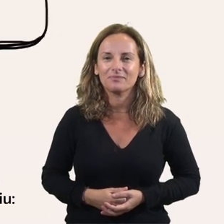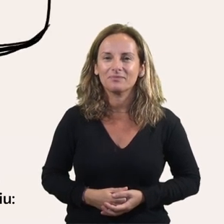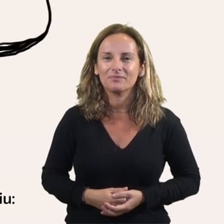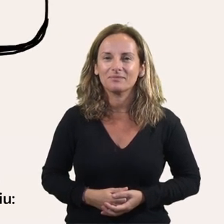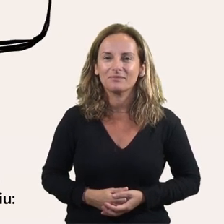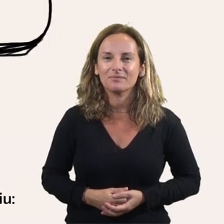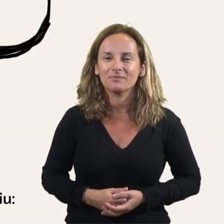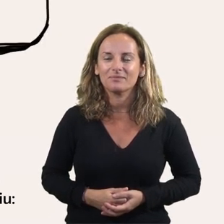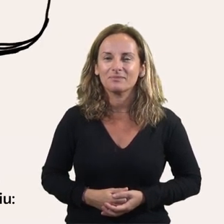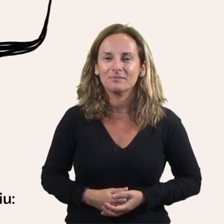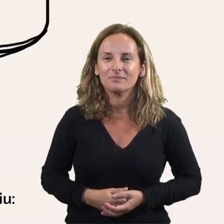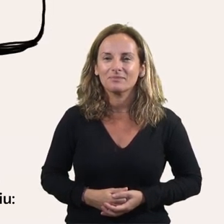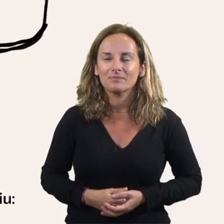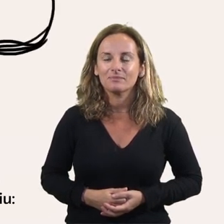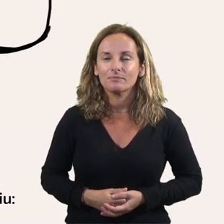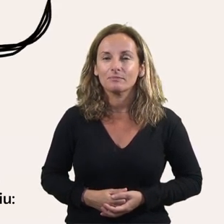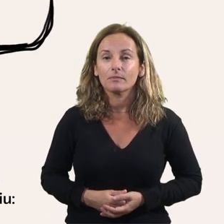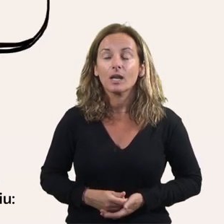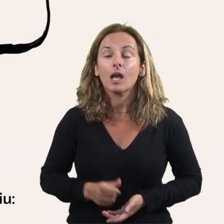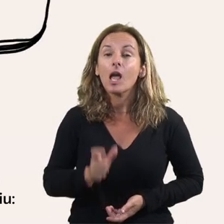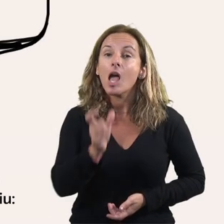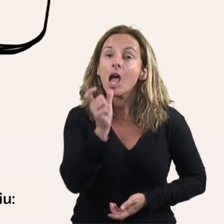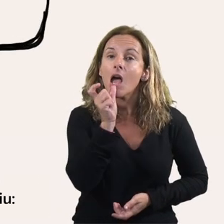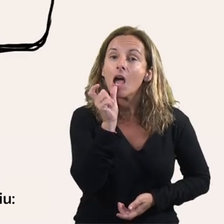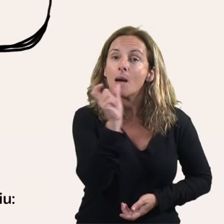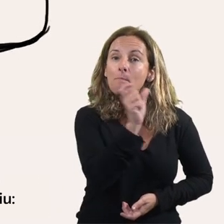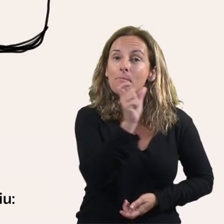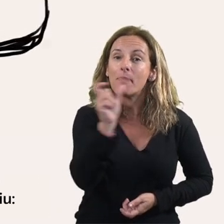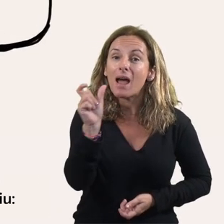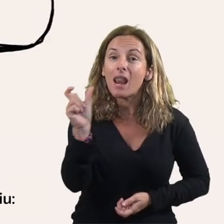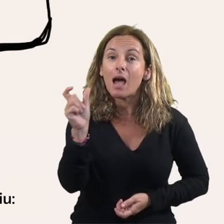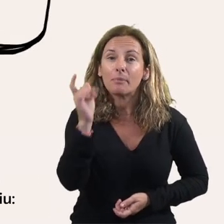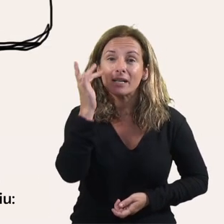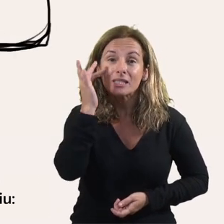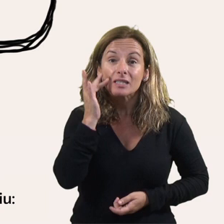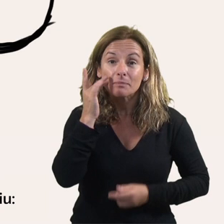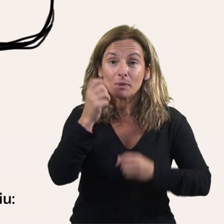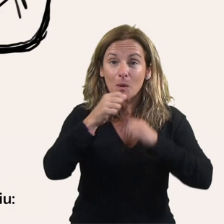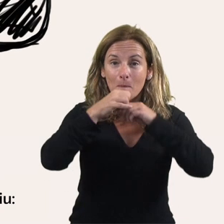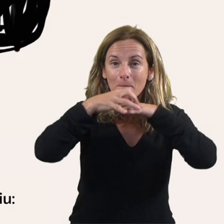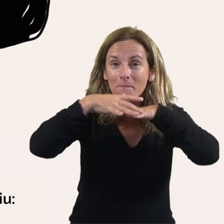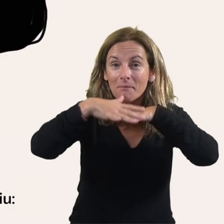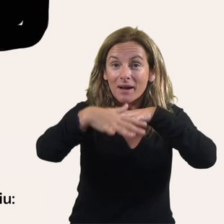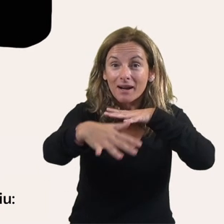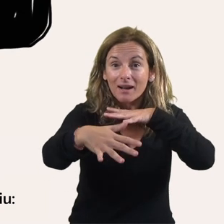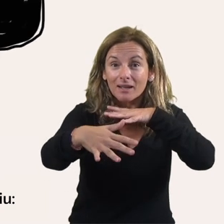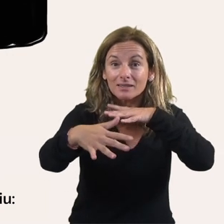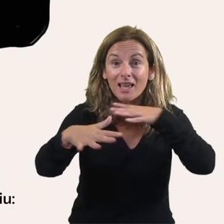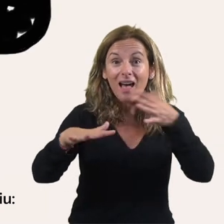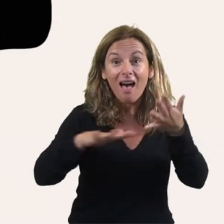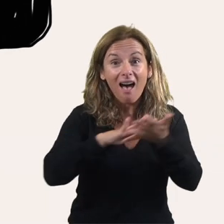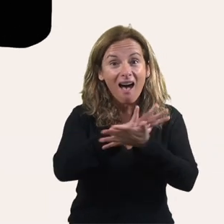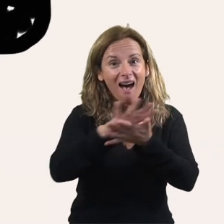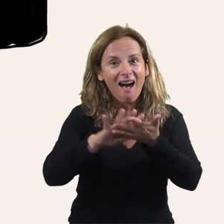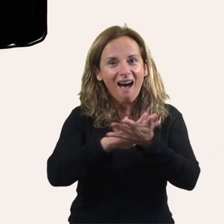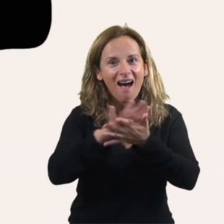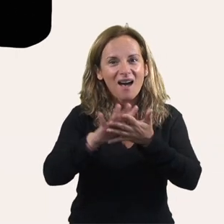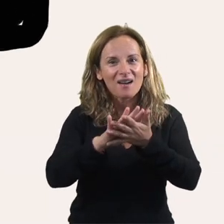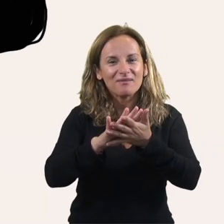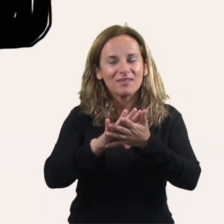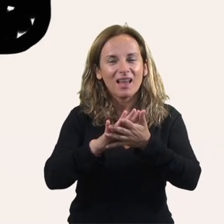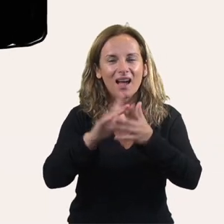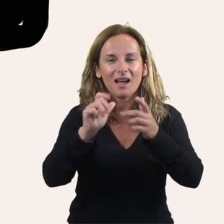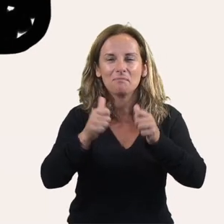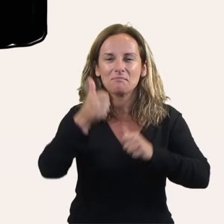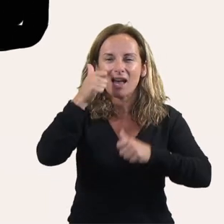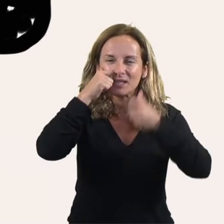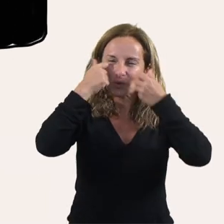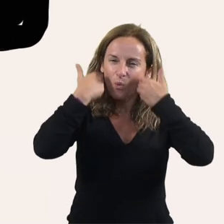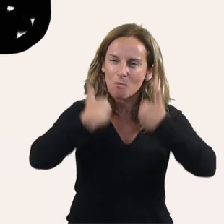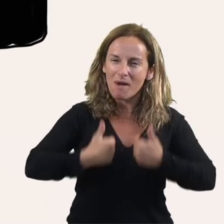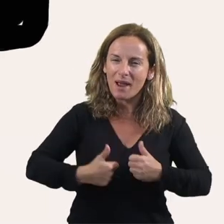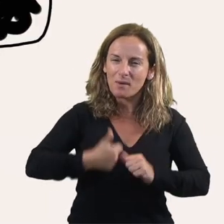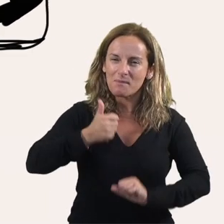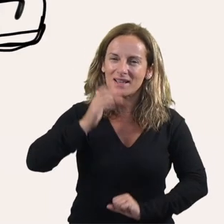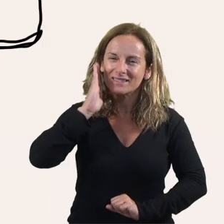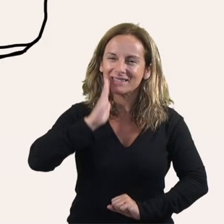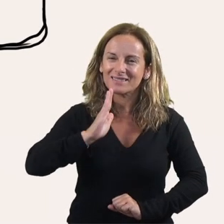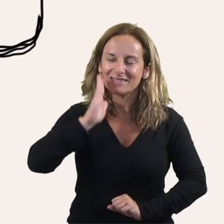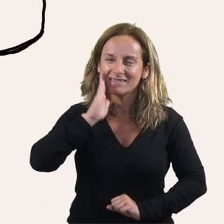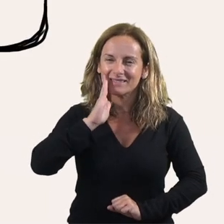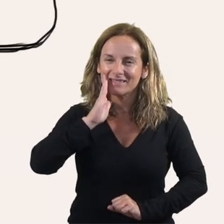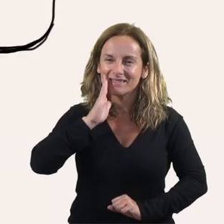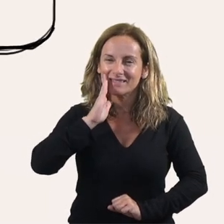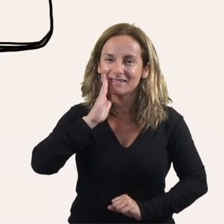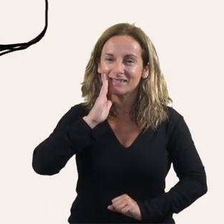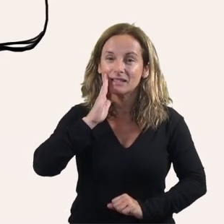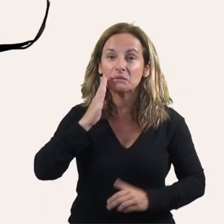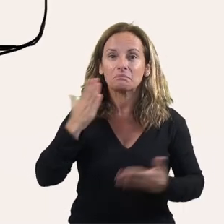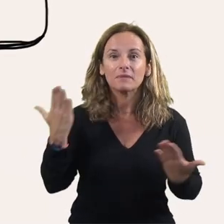Adoptar una paraula marinera és reviure un món més amable, més humà i més reflexiu. Capotatge, calat, norai,